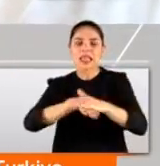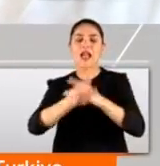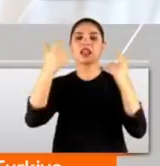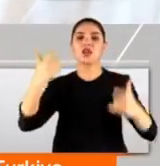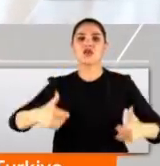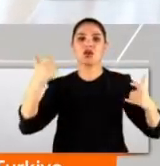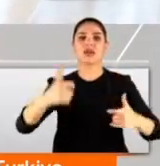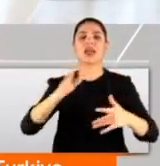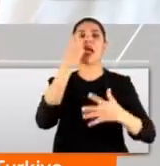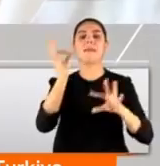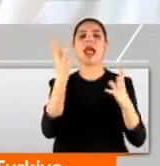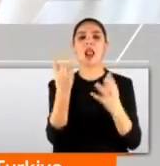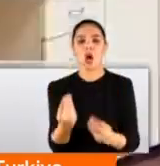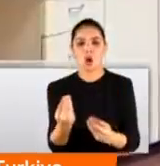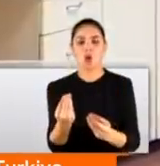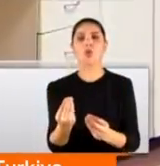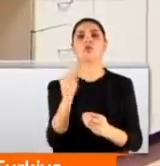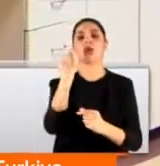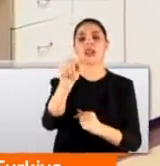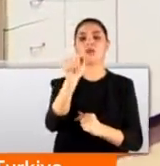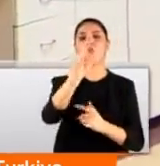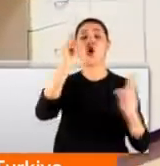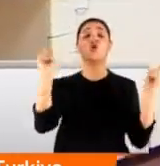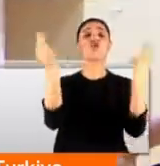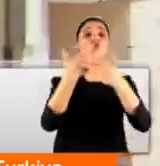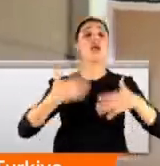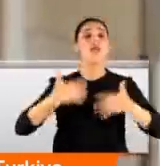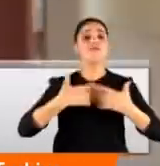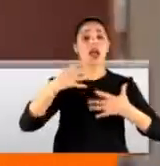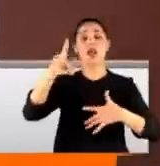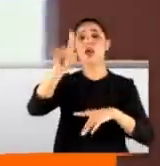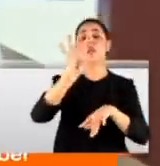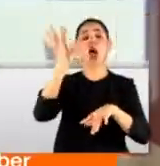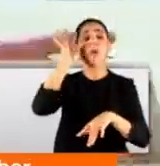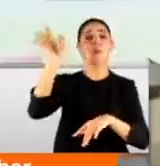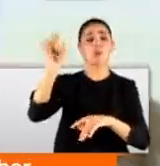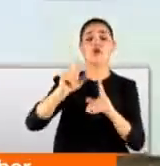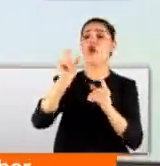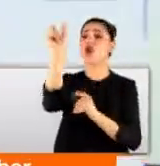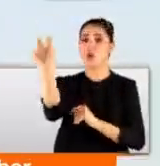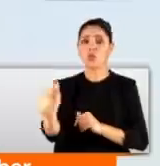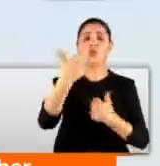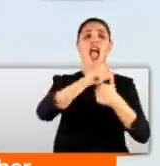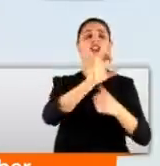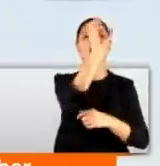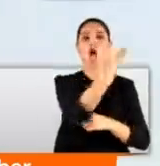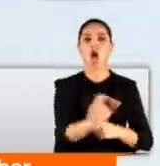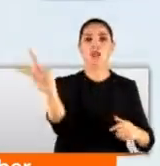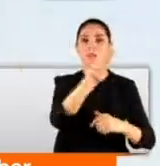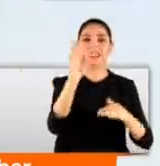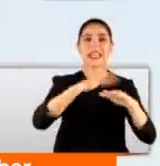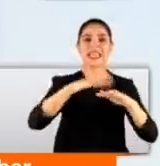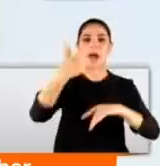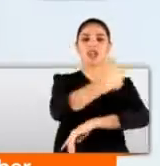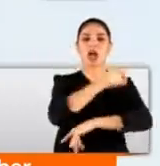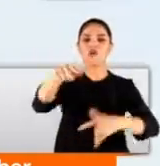yerlerin belli olması belli zaten. Dünyanın gözünü diktiği Türk profesörler Uğur Şahin ve Özlem Türeci'nin yaptığı o aşılar